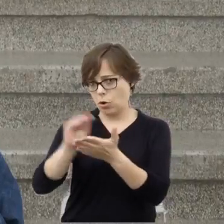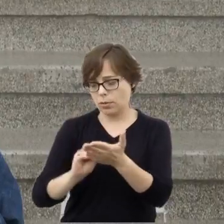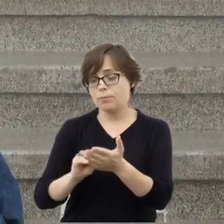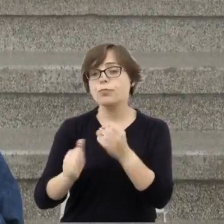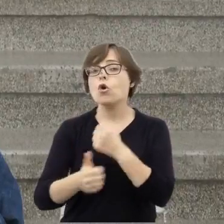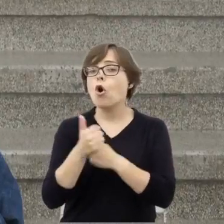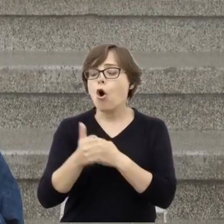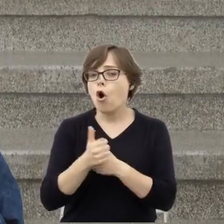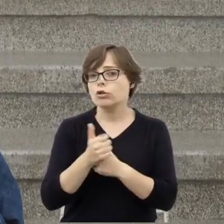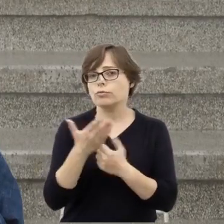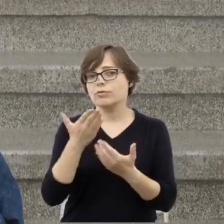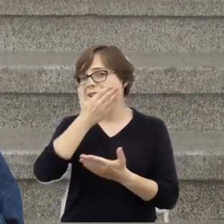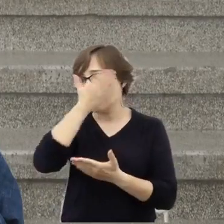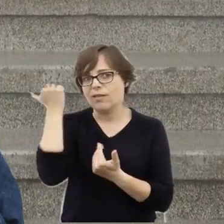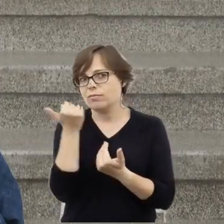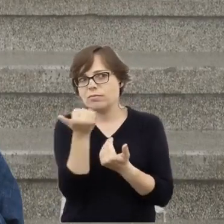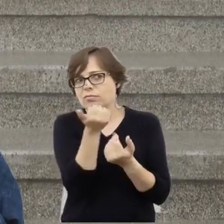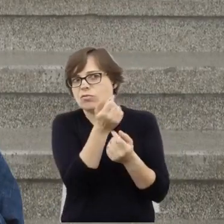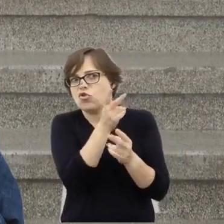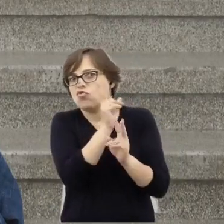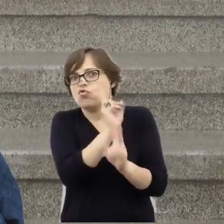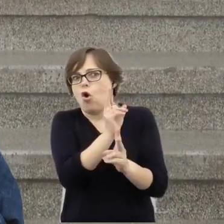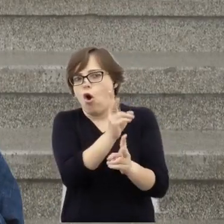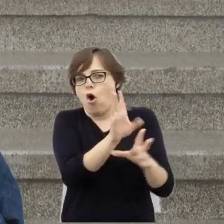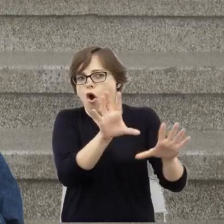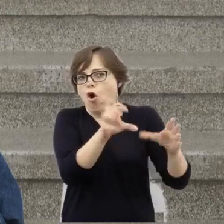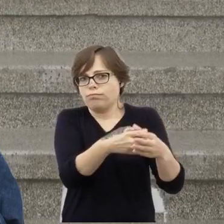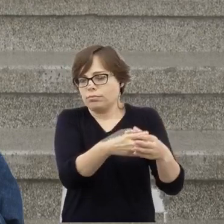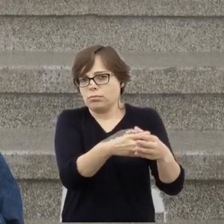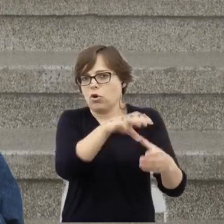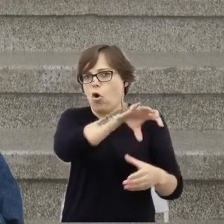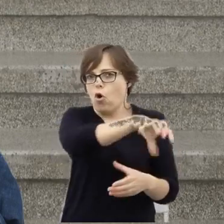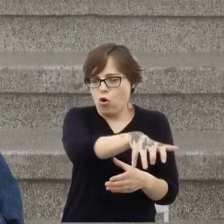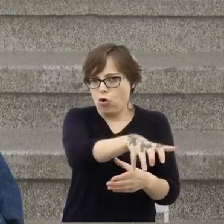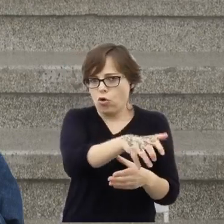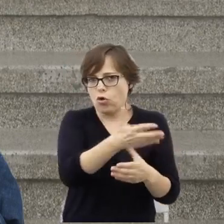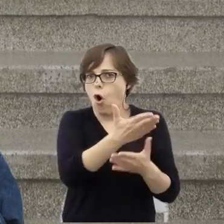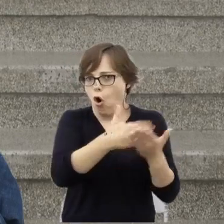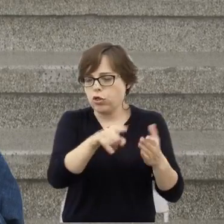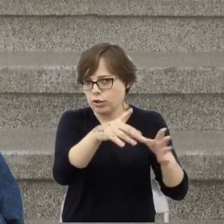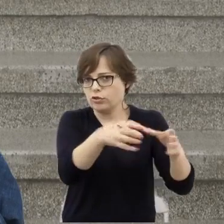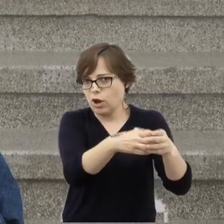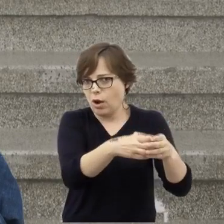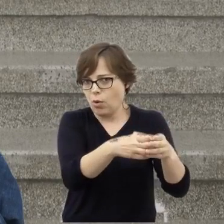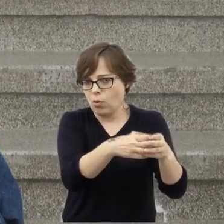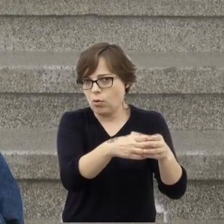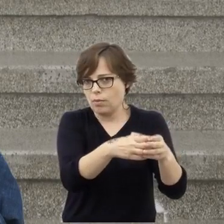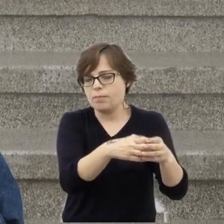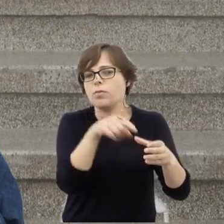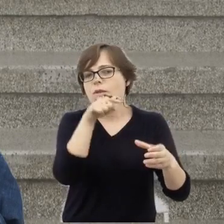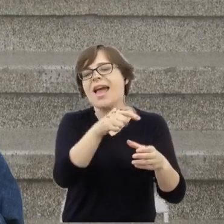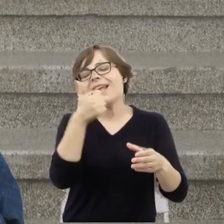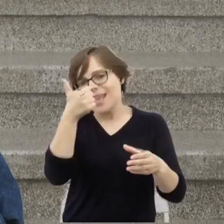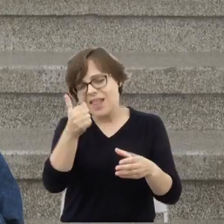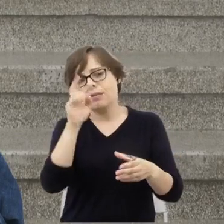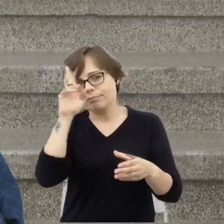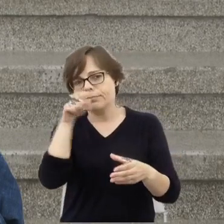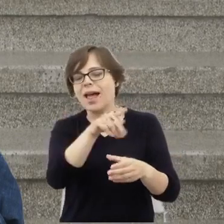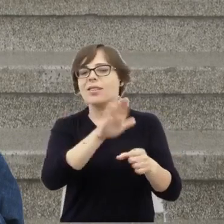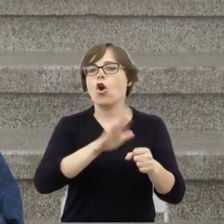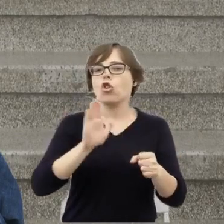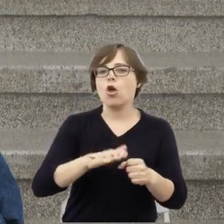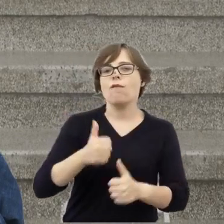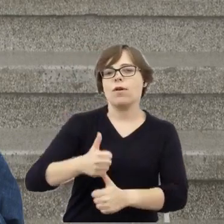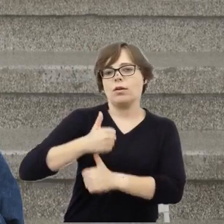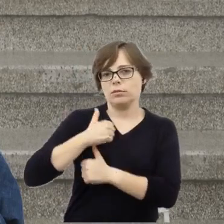niezidentyfikowane oddziały, w tym jeden zidentyfikowany, to był oddział Narodowych Sił Zbrojnych w okolicach